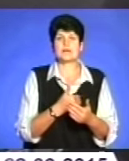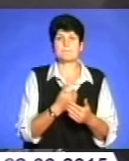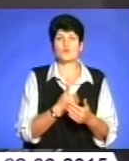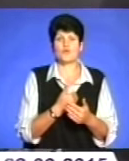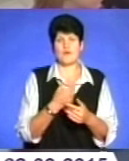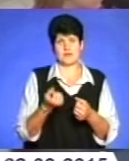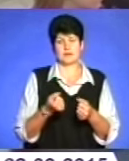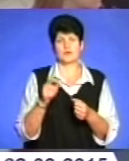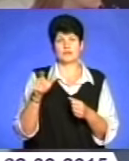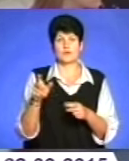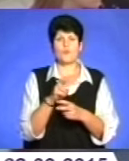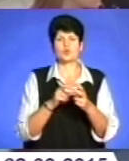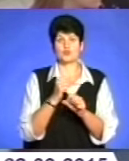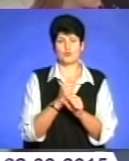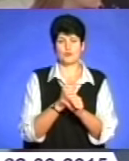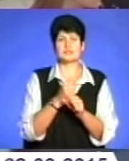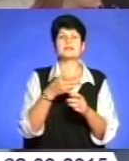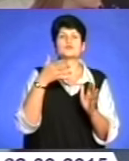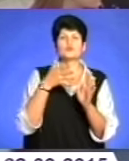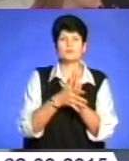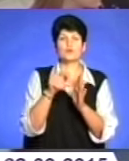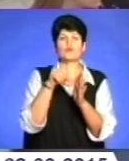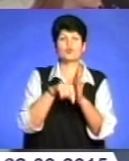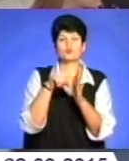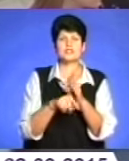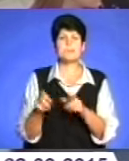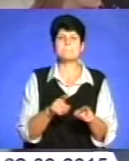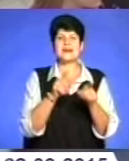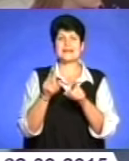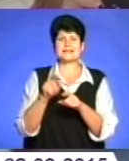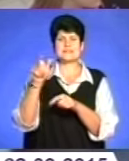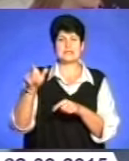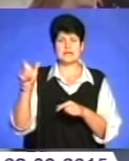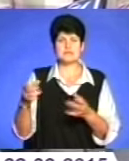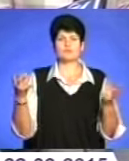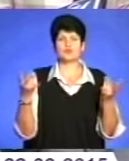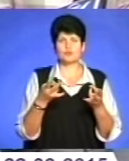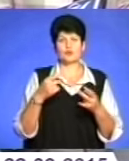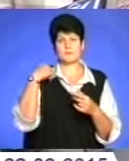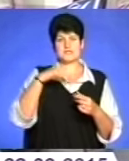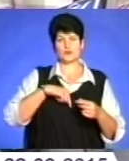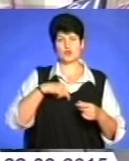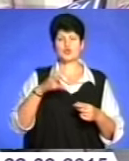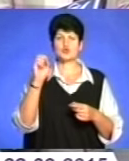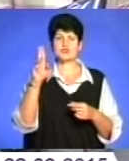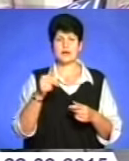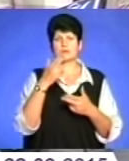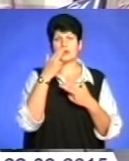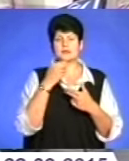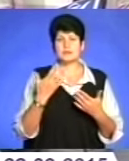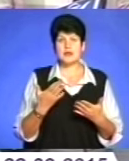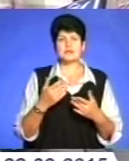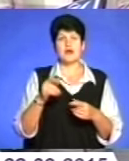пошуку роботи. Зрозуміло, внутрішні переселенці потребують як соціальної, так і психологічної адаптації. Хоча війна в Україні